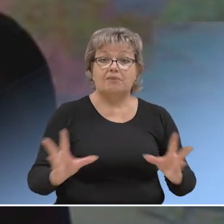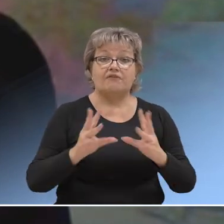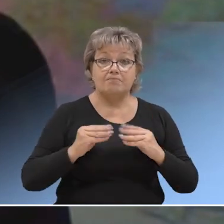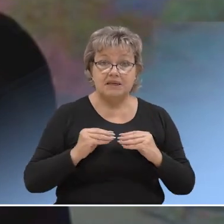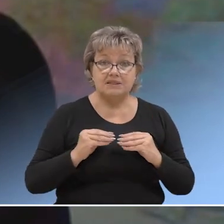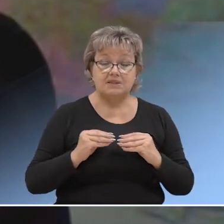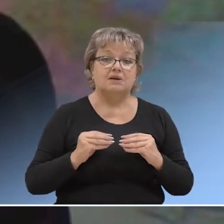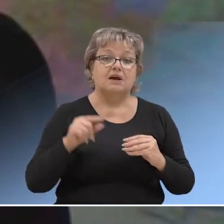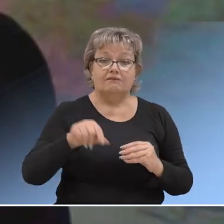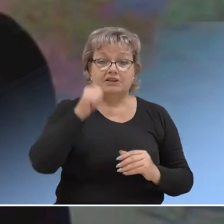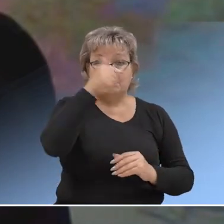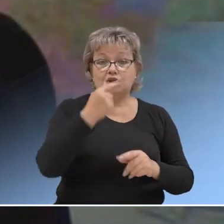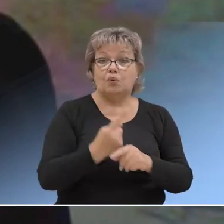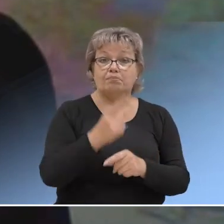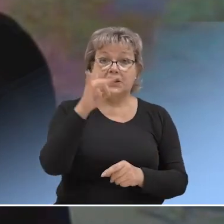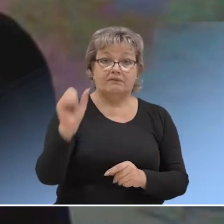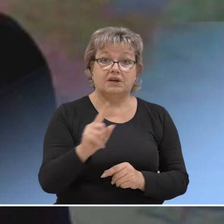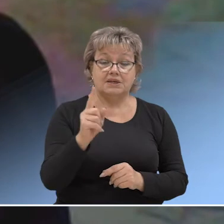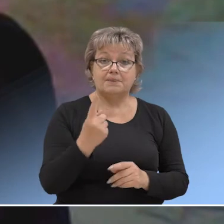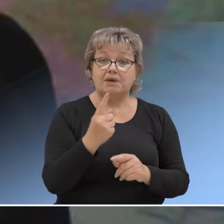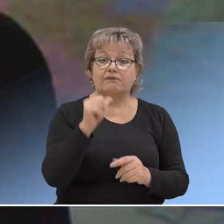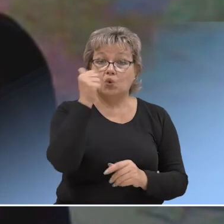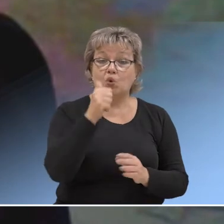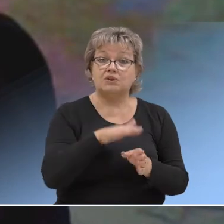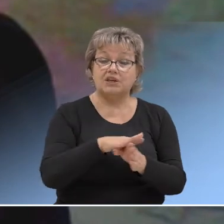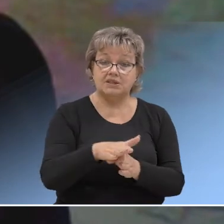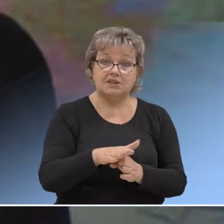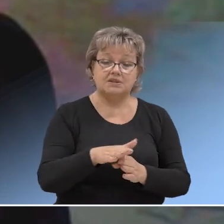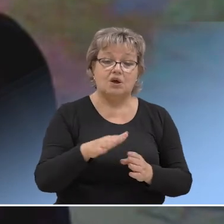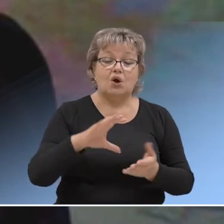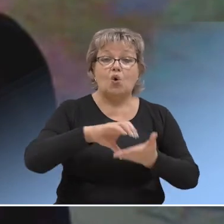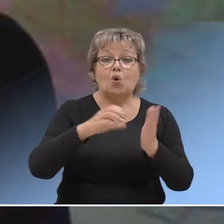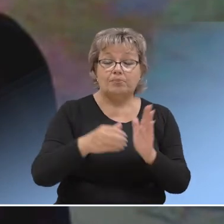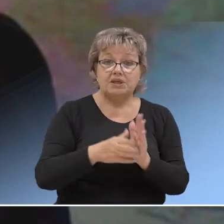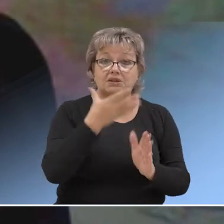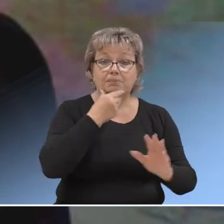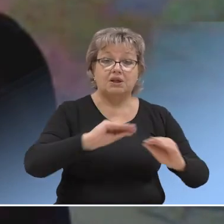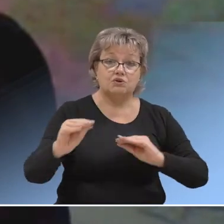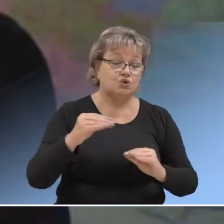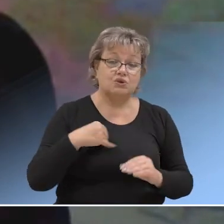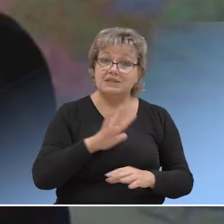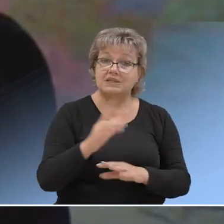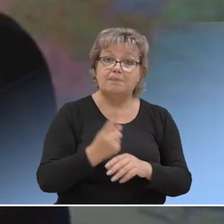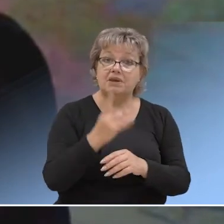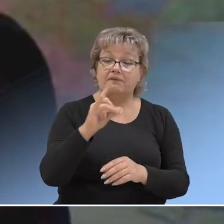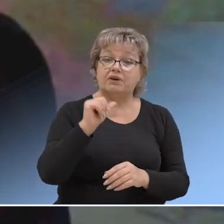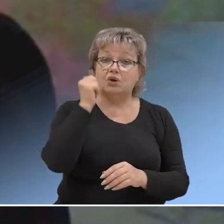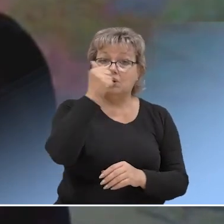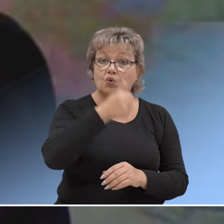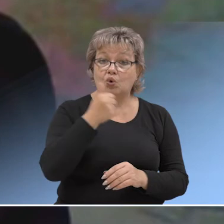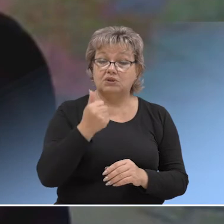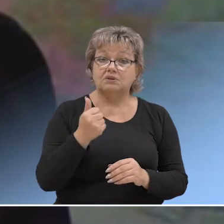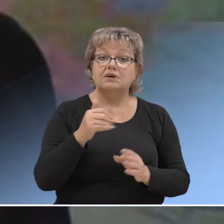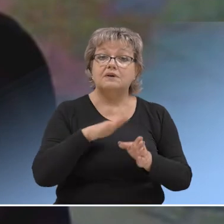вместе» у нас в этом году первый раз, первый год в реализации. Объекты благоустроены у нас уже не первый год в реализации,